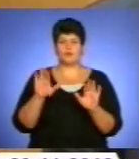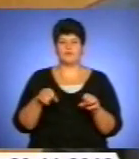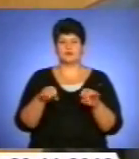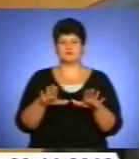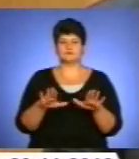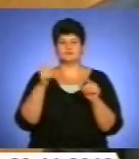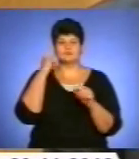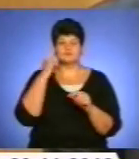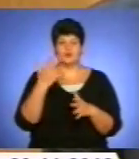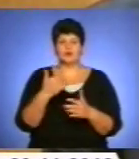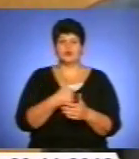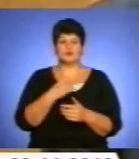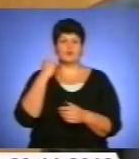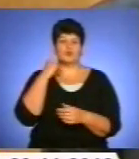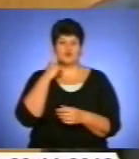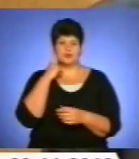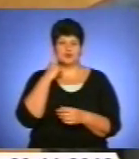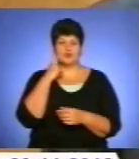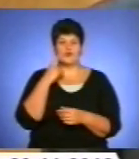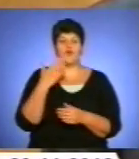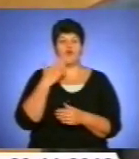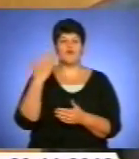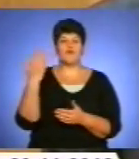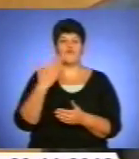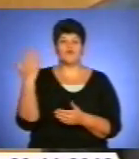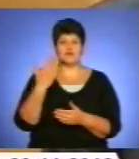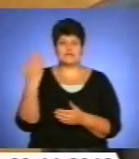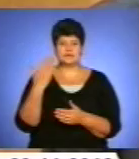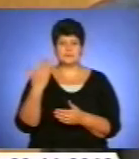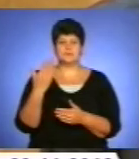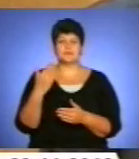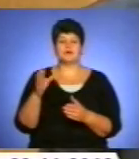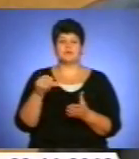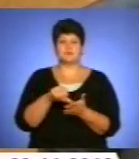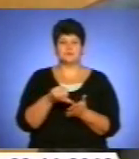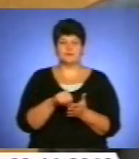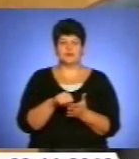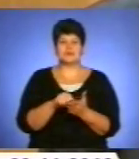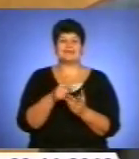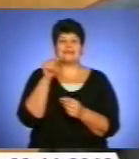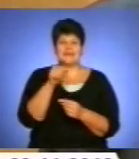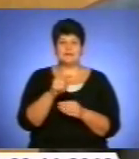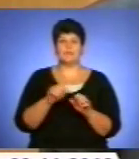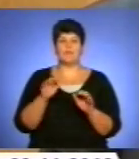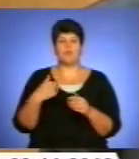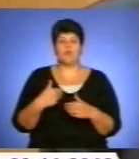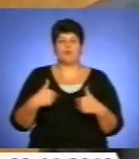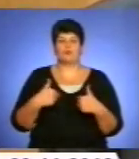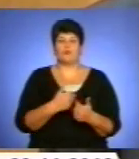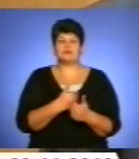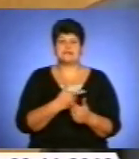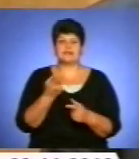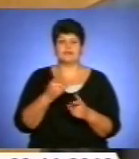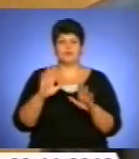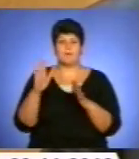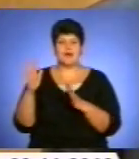хотілося б почути у виступі претендента від Суспільського об'єднання «Свобода» спочатку ті позиції, з яких він доходить, ті моменти,